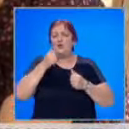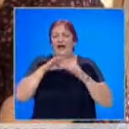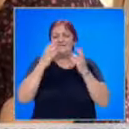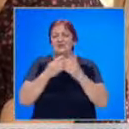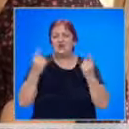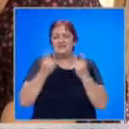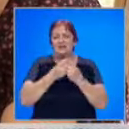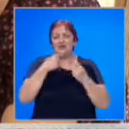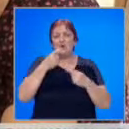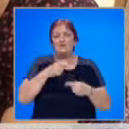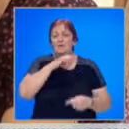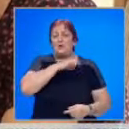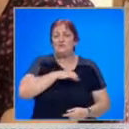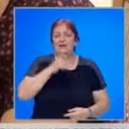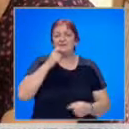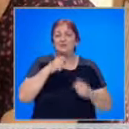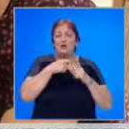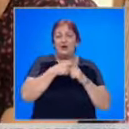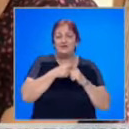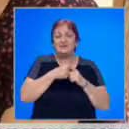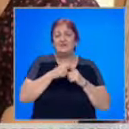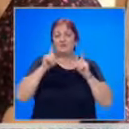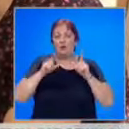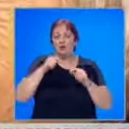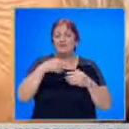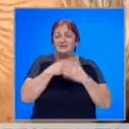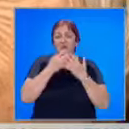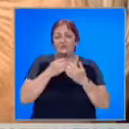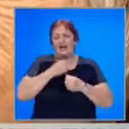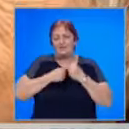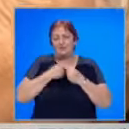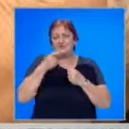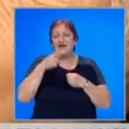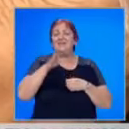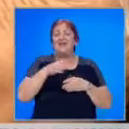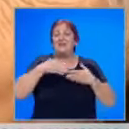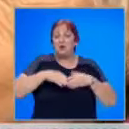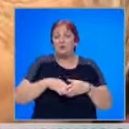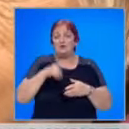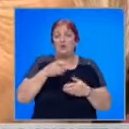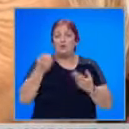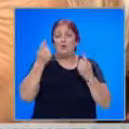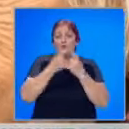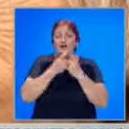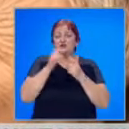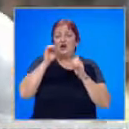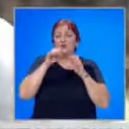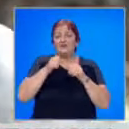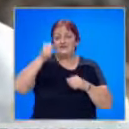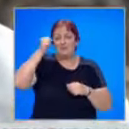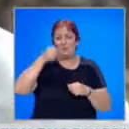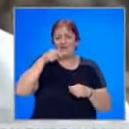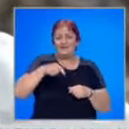След големия успех за Стойка кръсте в Токио, тази сутрин най-развълнувани са родителите й, които посрещнаха новината за